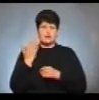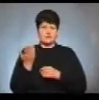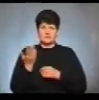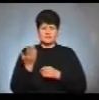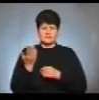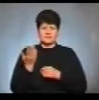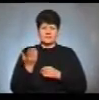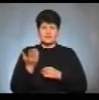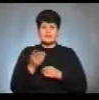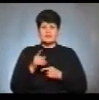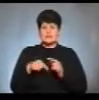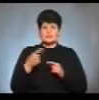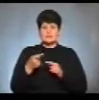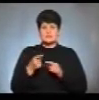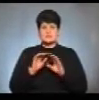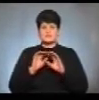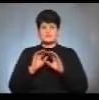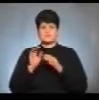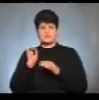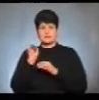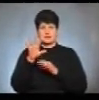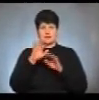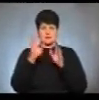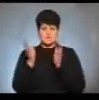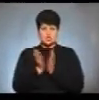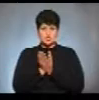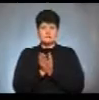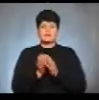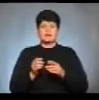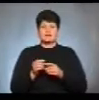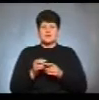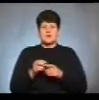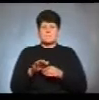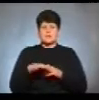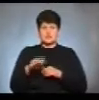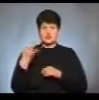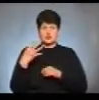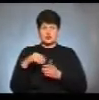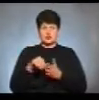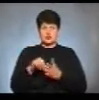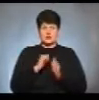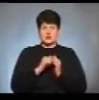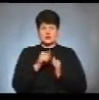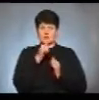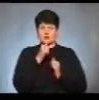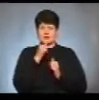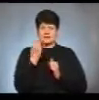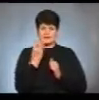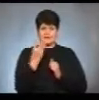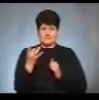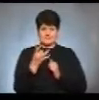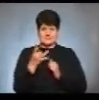Наступна естафета – метання м'яча. На майданчику 40 учасників. Кожний робить три спроби. Зараховують